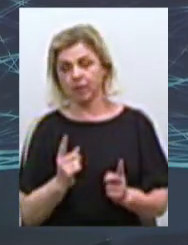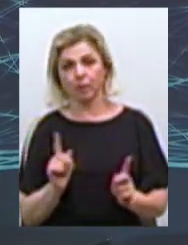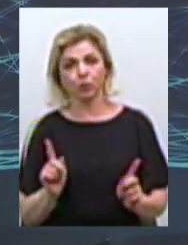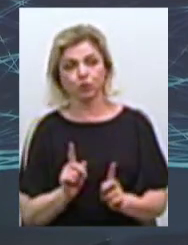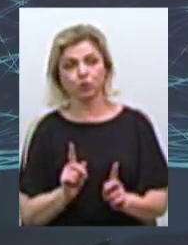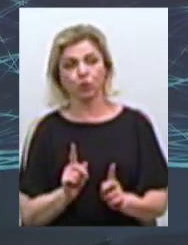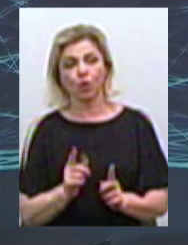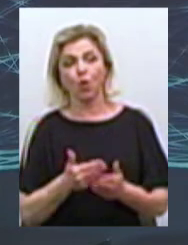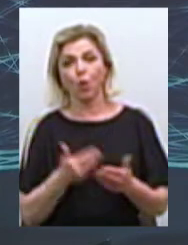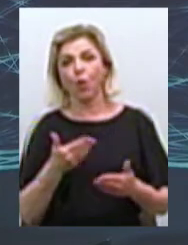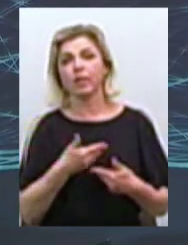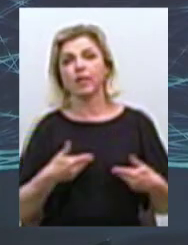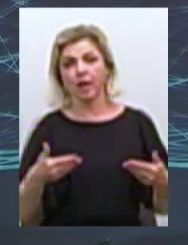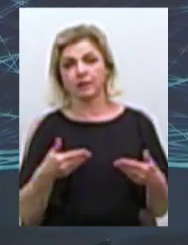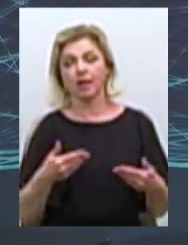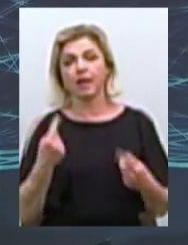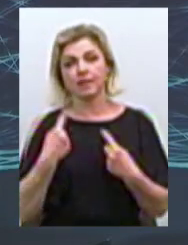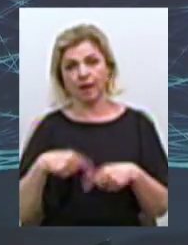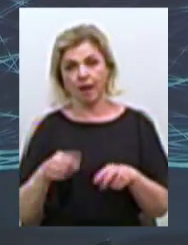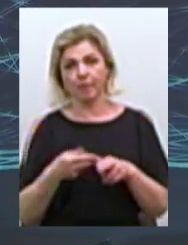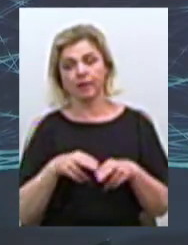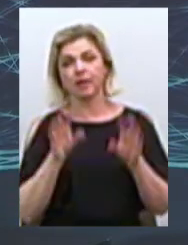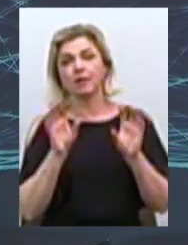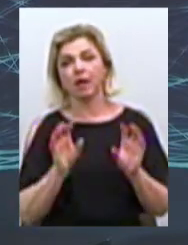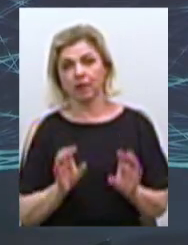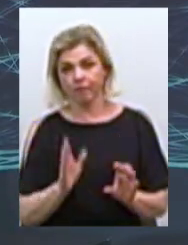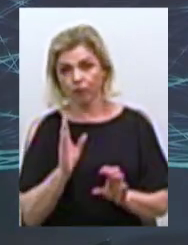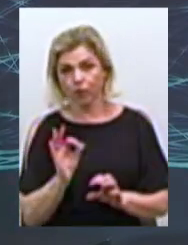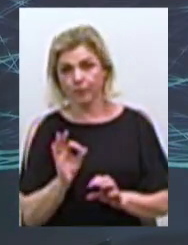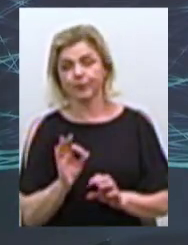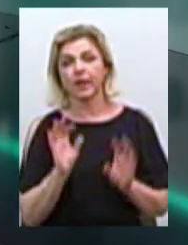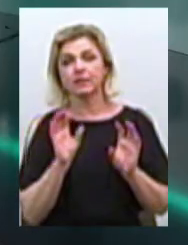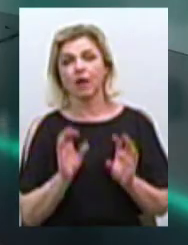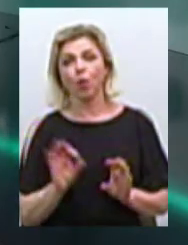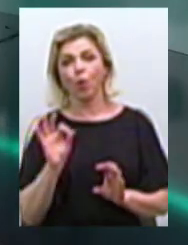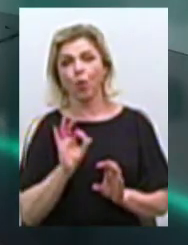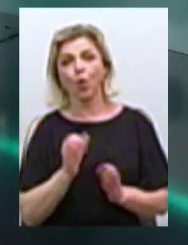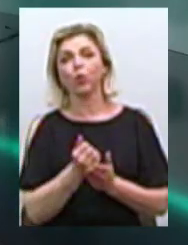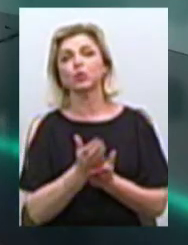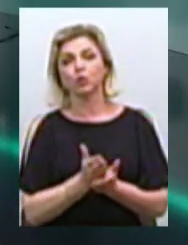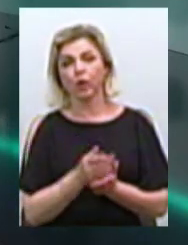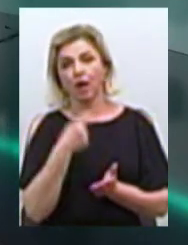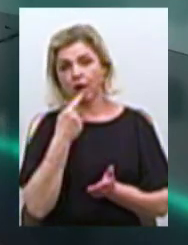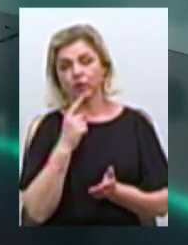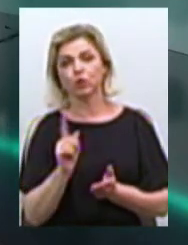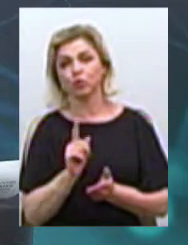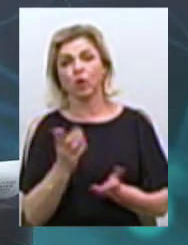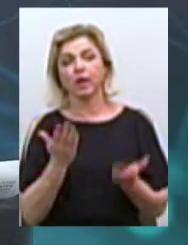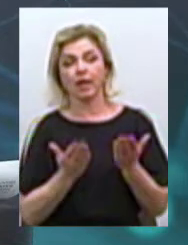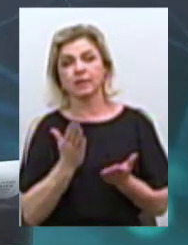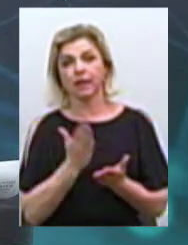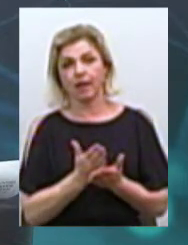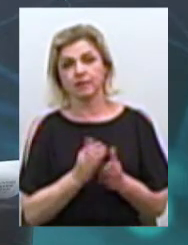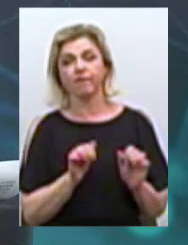от нас всіх требує це законодавельство, закон про административні допомоги, говорить о тому, що, якщо є